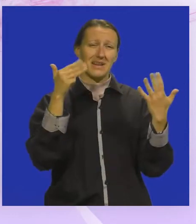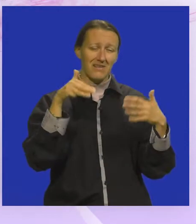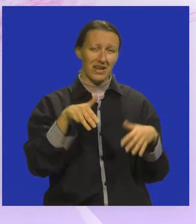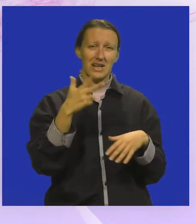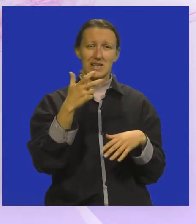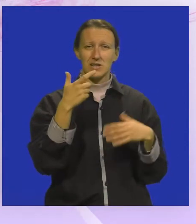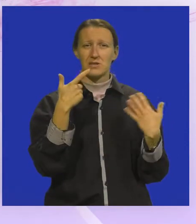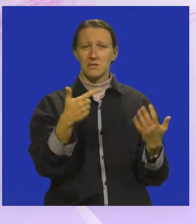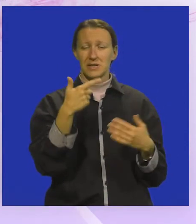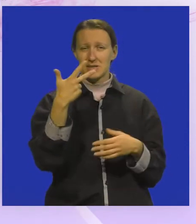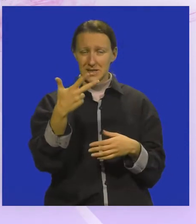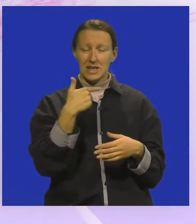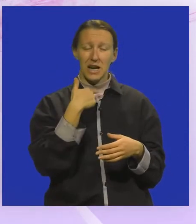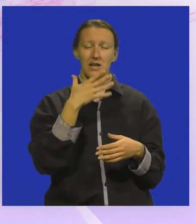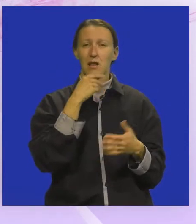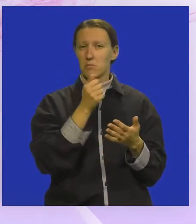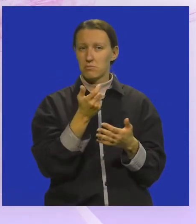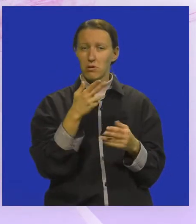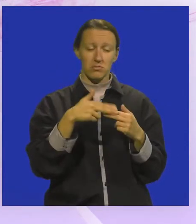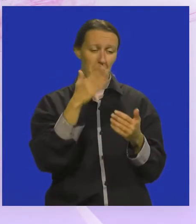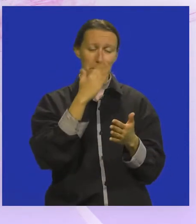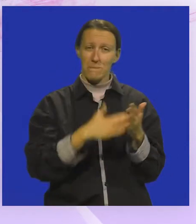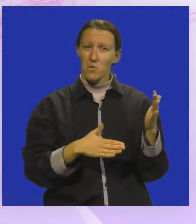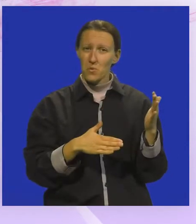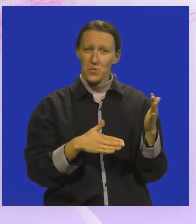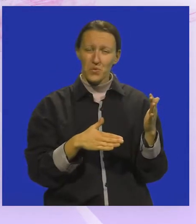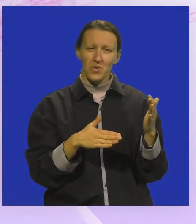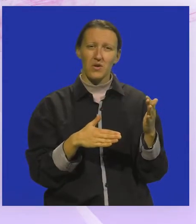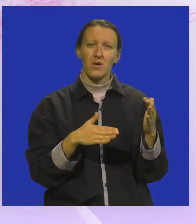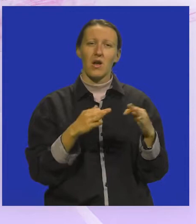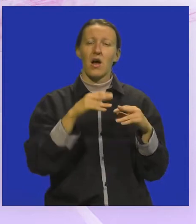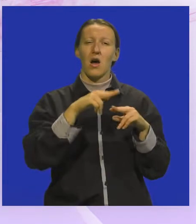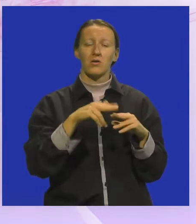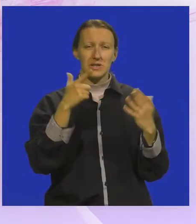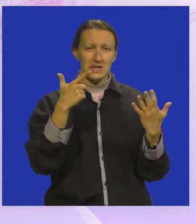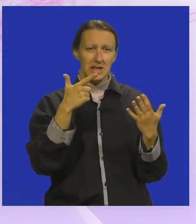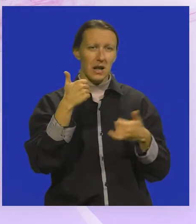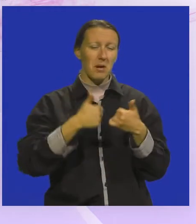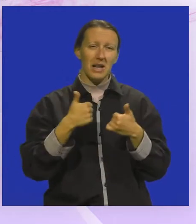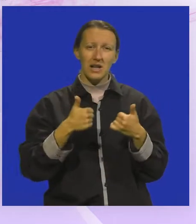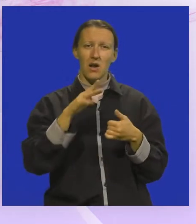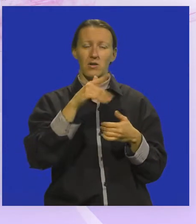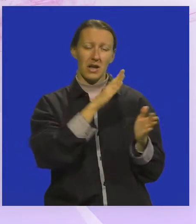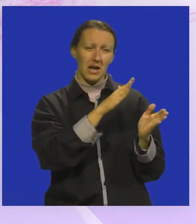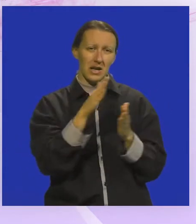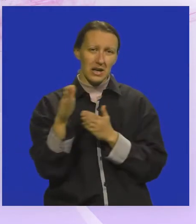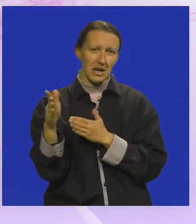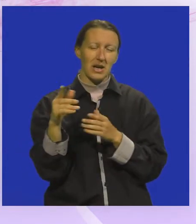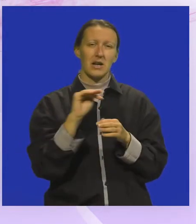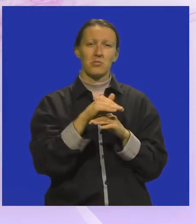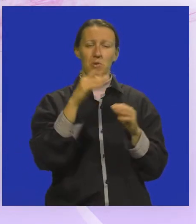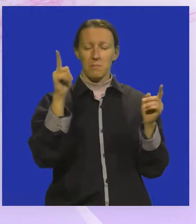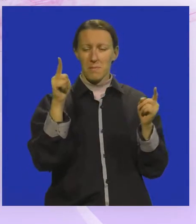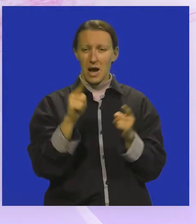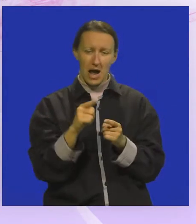.373, lijepa brojka skoro pola, a ostalih sedam kandidata se onda reda prema